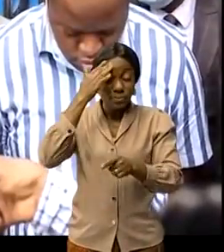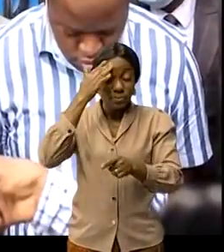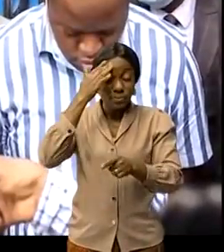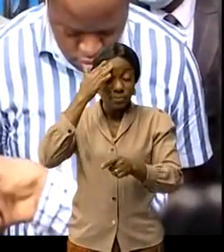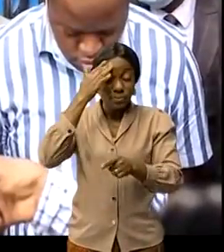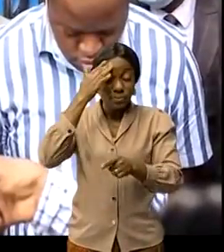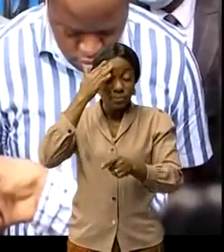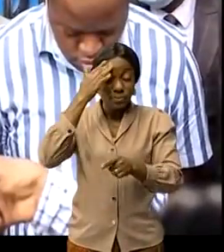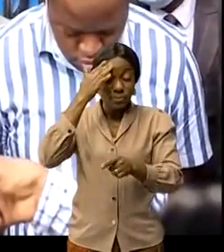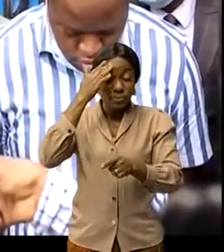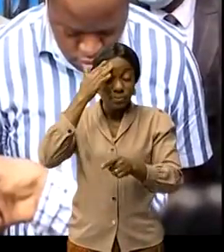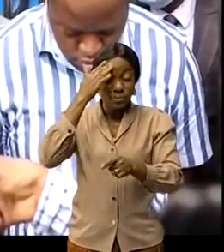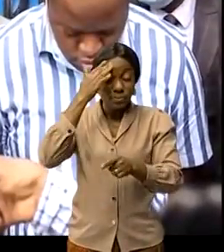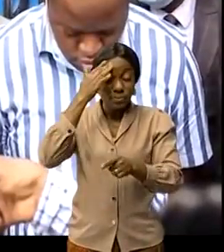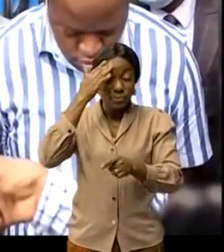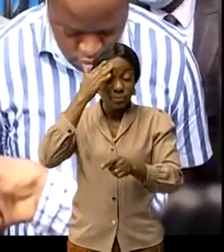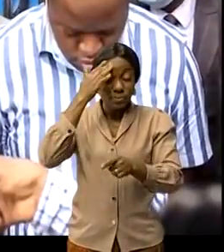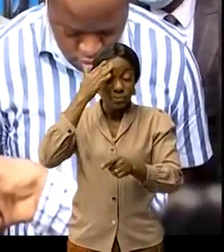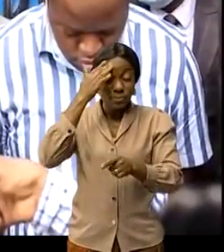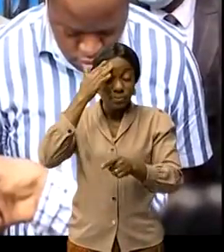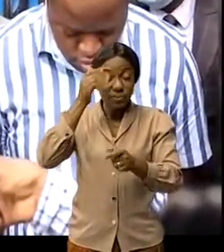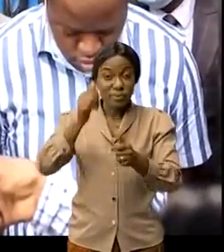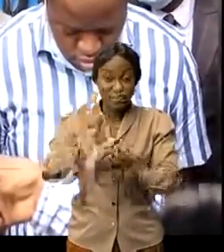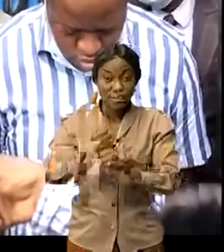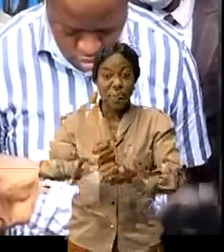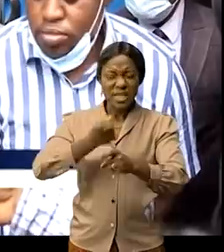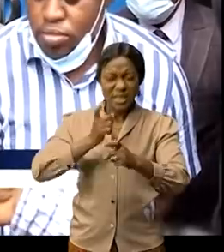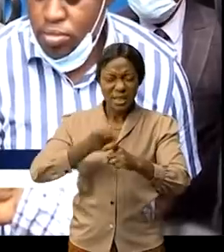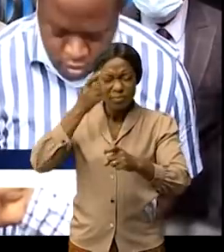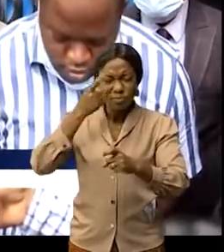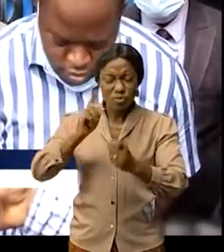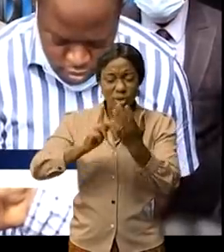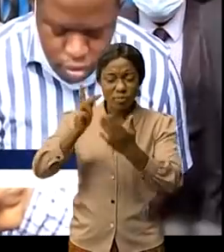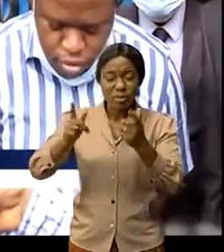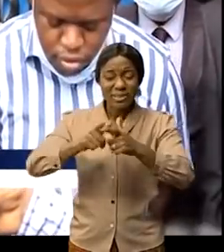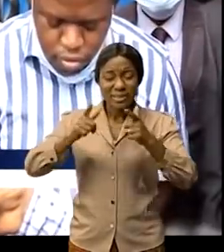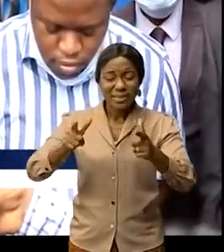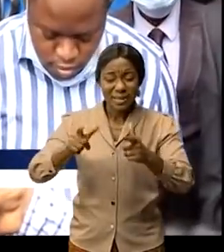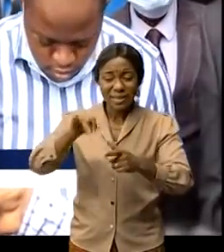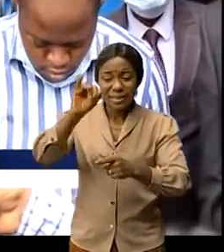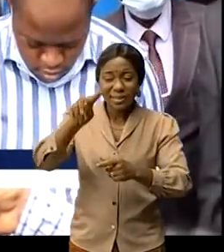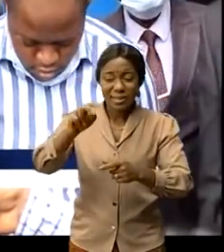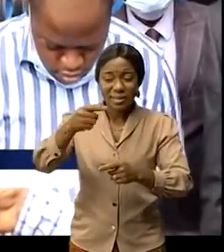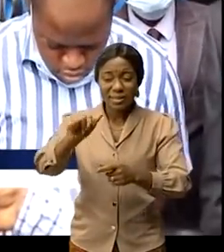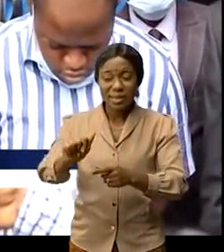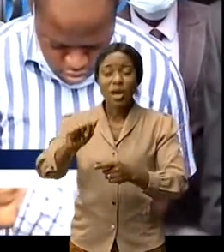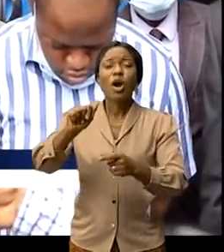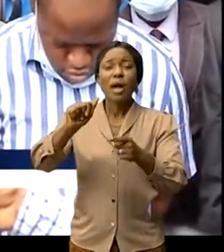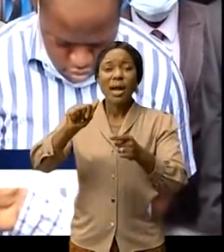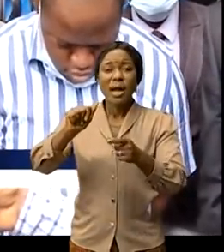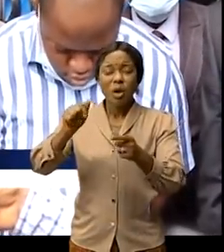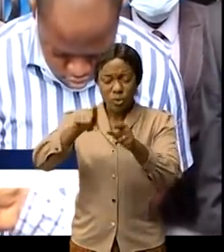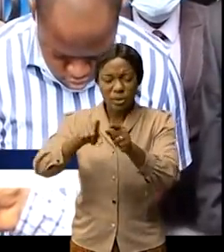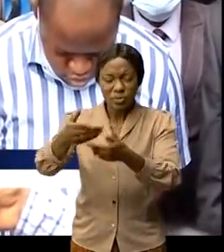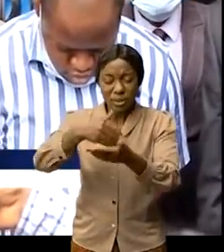projet qui'a soit démis il y a un grand nombre d'emplois qui va être créé